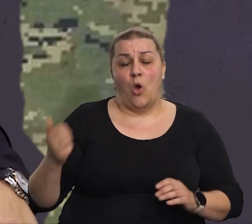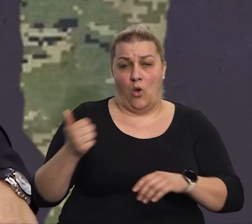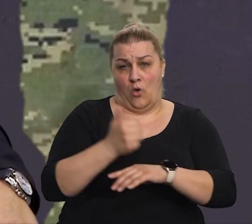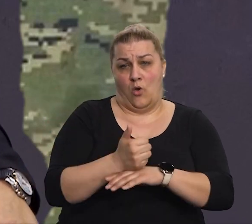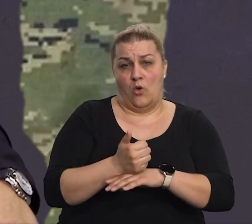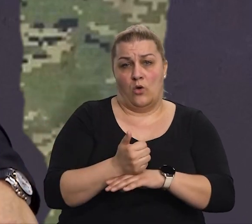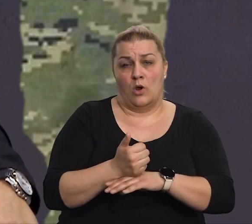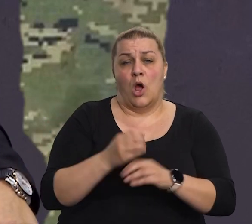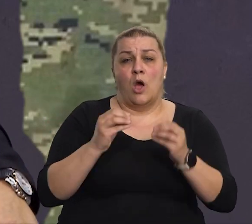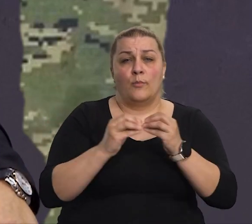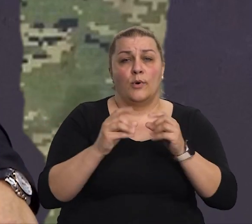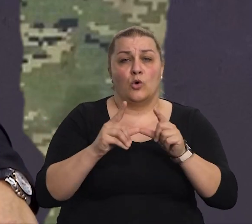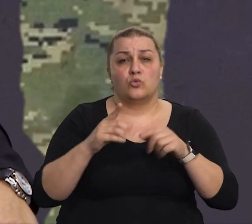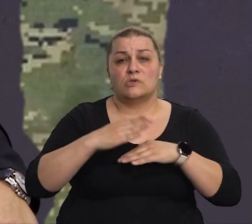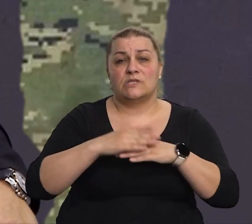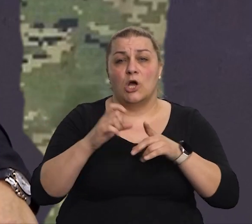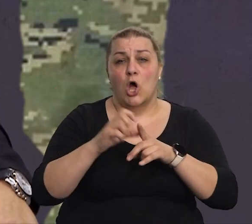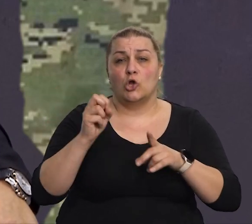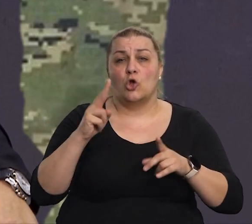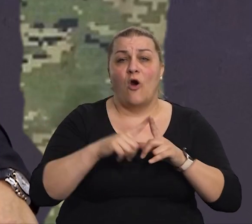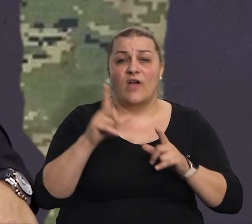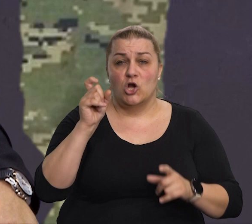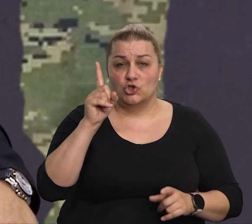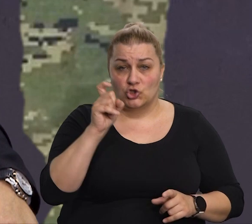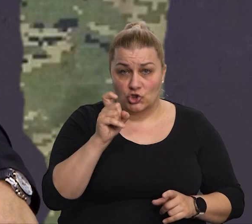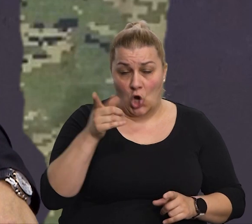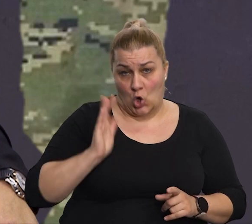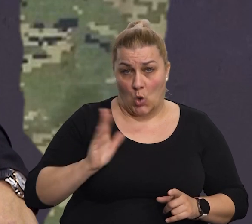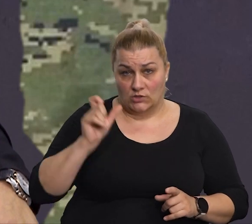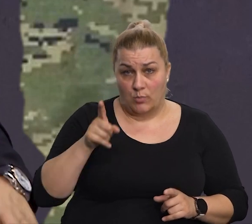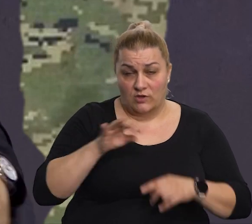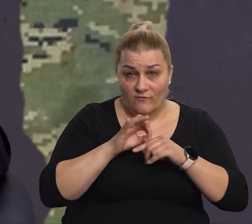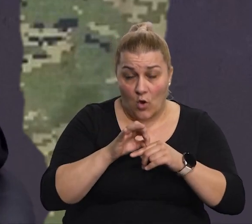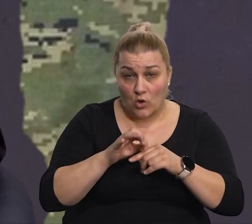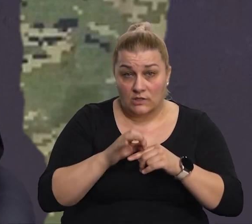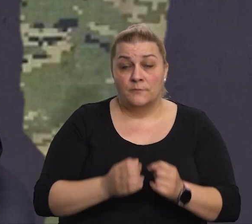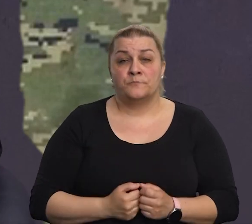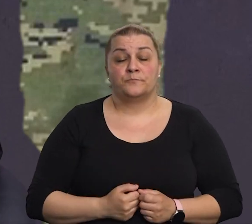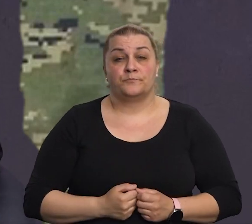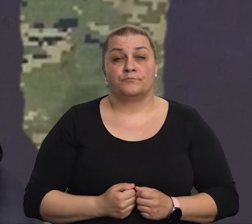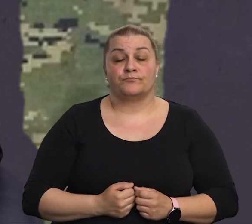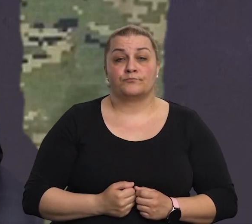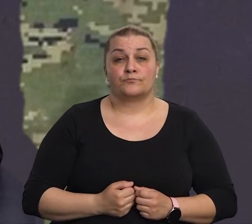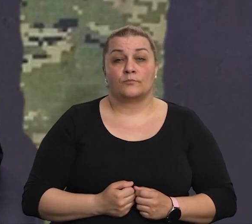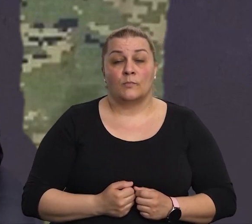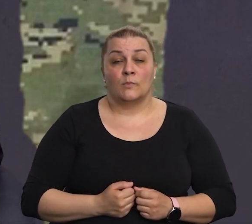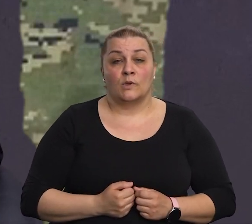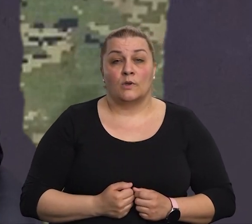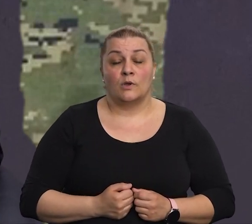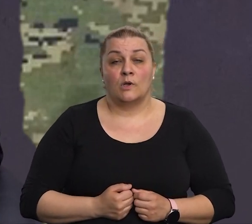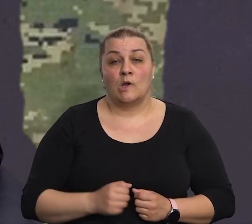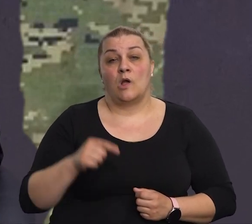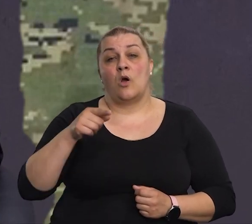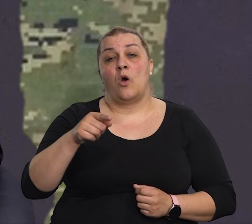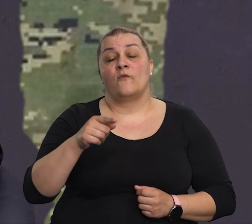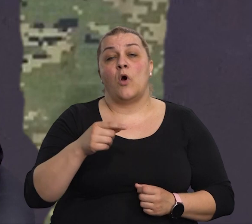gospodin Zoran Buzdovačić, tada je ono ukrenilo od nama. Ovo sam ti ono naglasiti, taj Hrvatski, pokroži